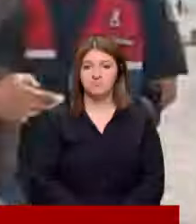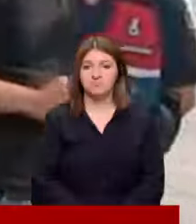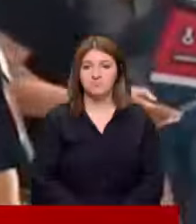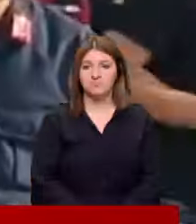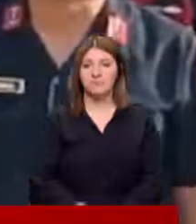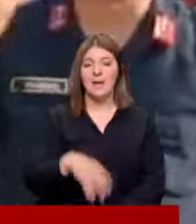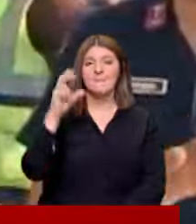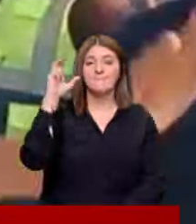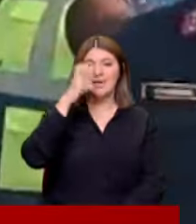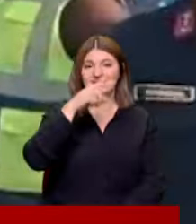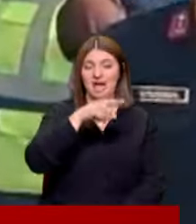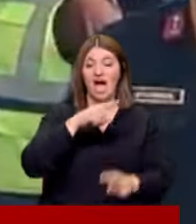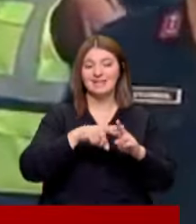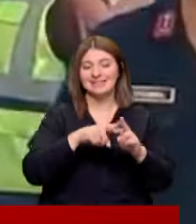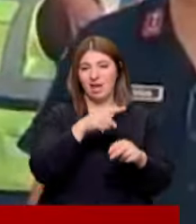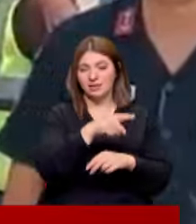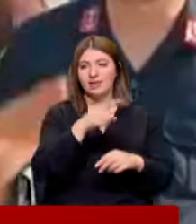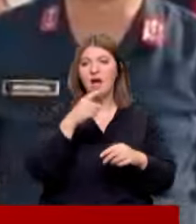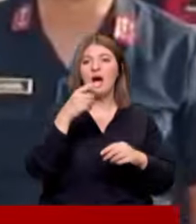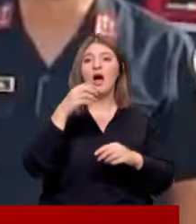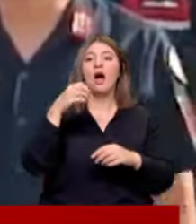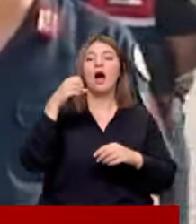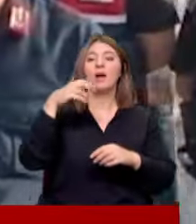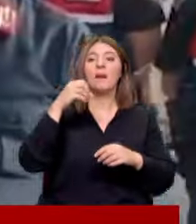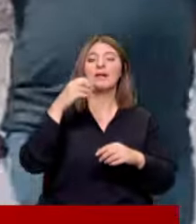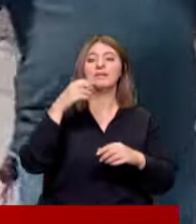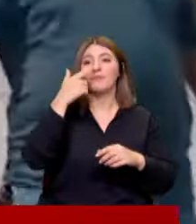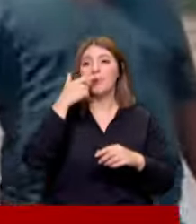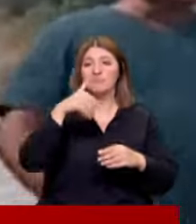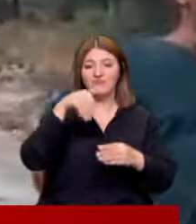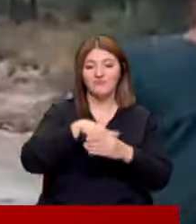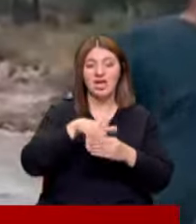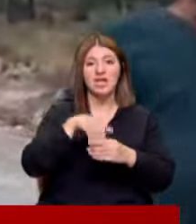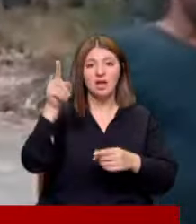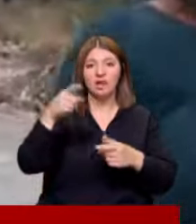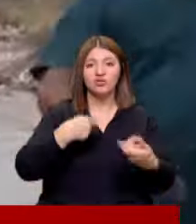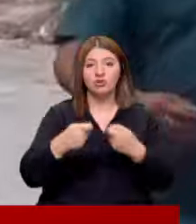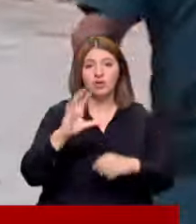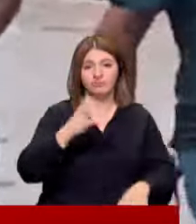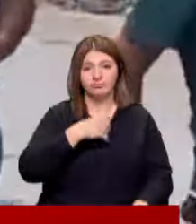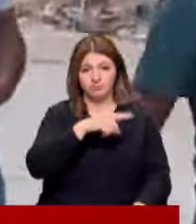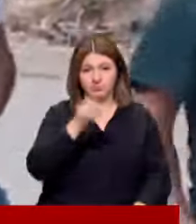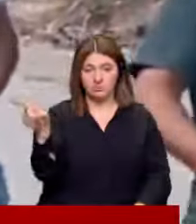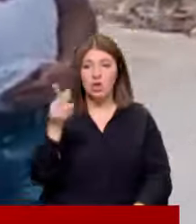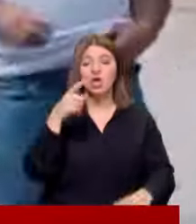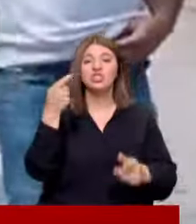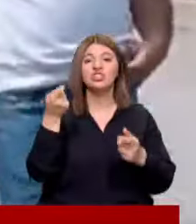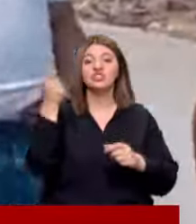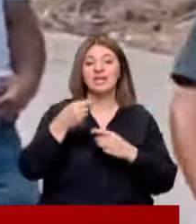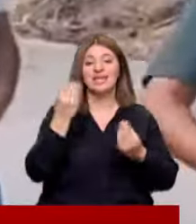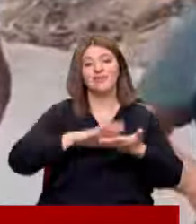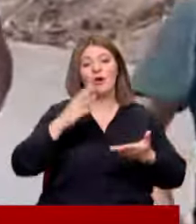Manisa Akisar'daki madeni AK Parti Batman milletvekili Ferhat Nasıroğlu'nun şirketi işletiyor İddiaya göre işçiler şartlarının